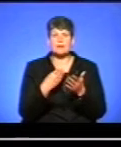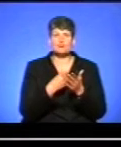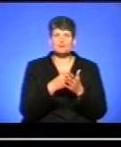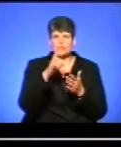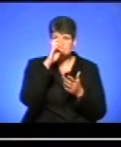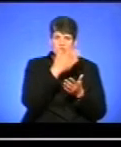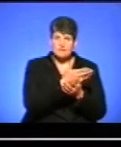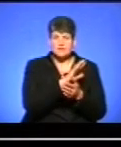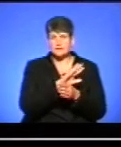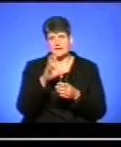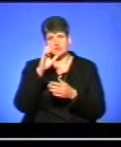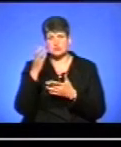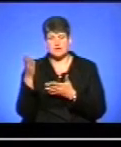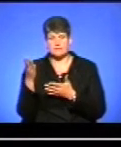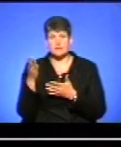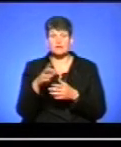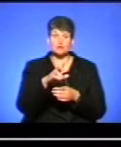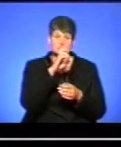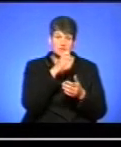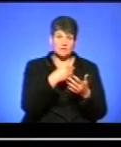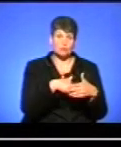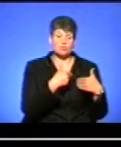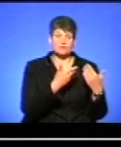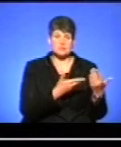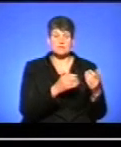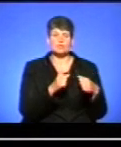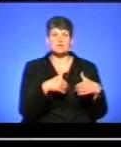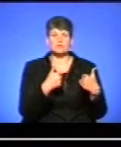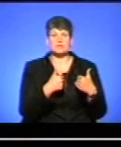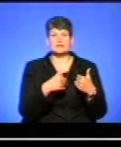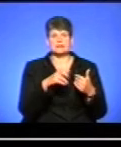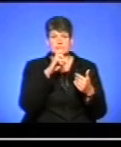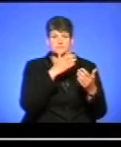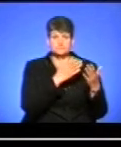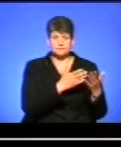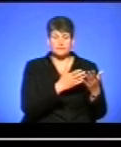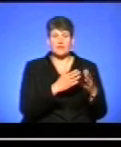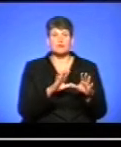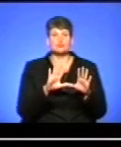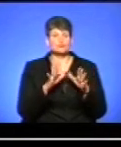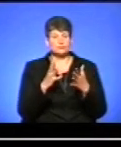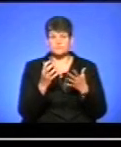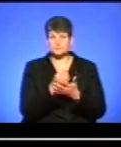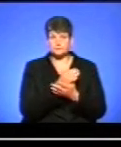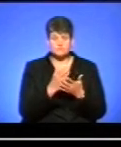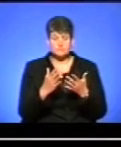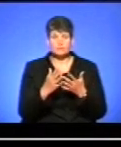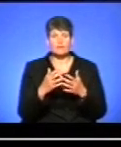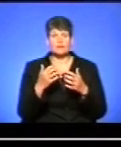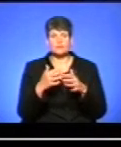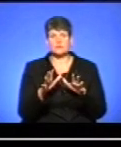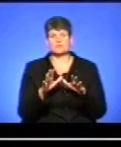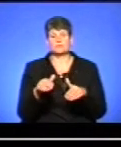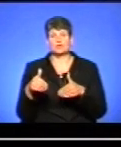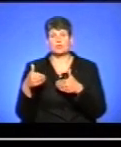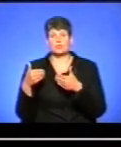небюджетна пропозиція. Якщо бюджетна пропозиція, то, відповідно, можна подати на бюджет. Якщо в разі дитина не пройде, то автоматично вона буде